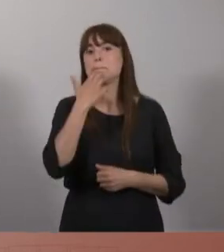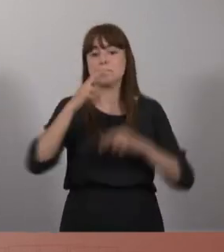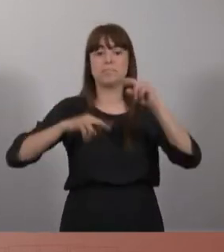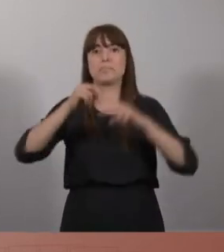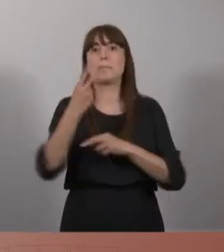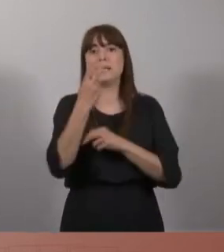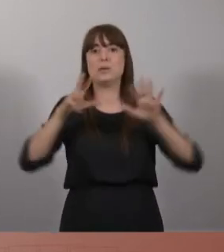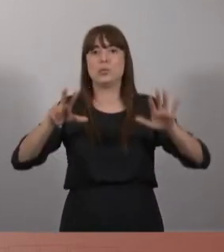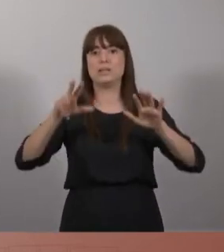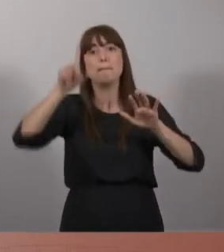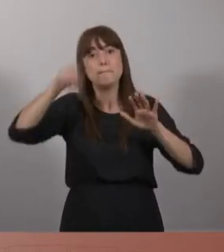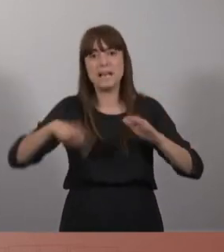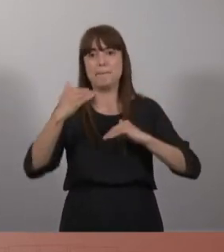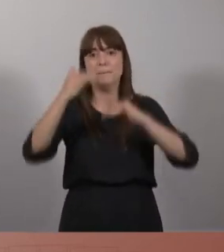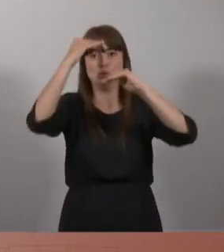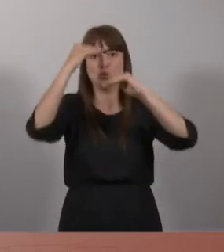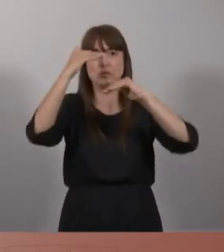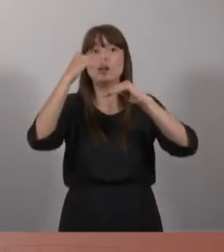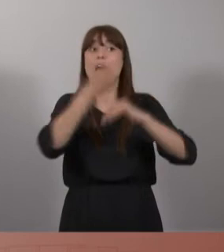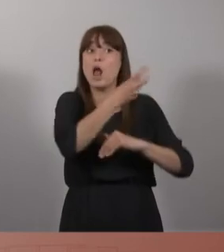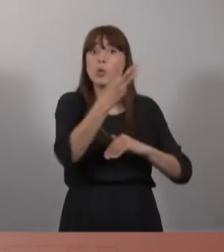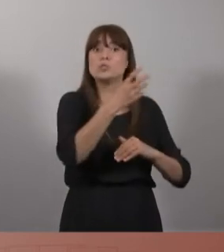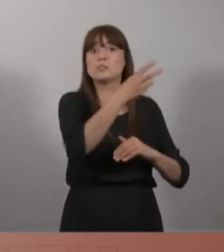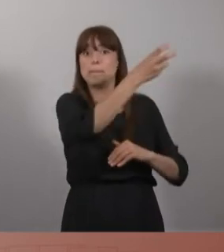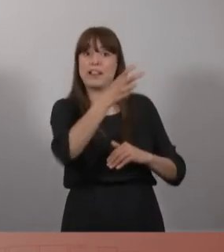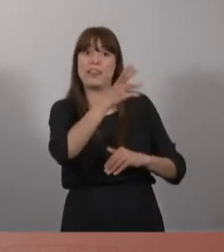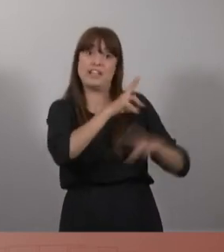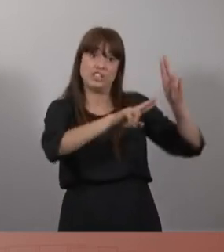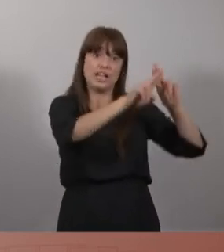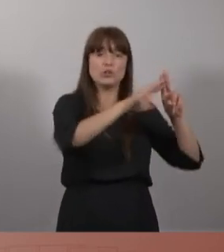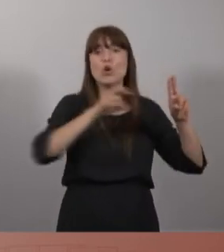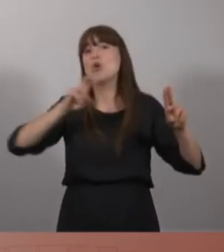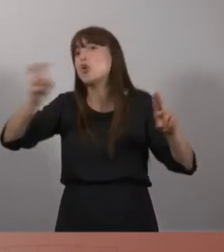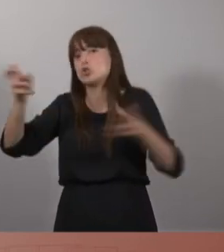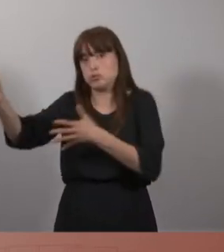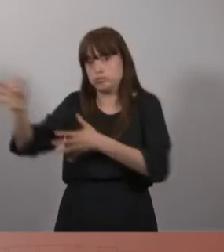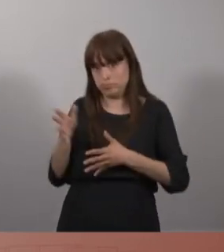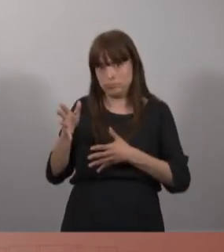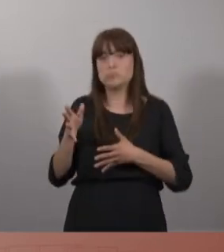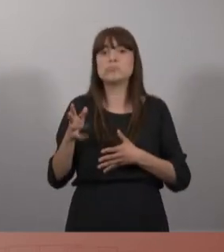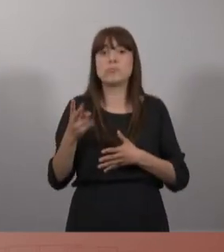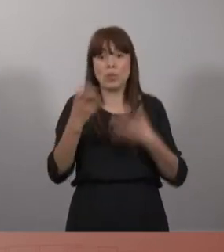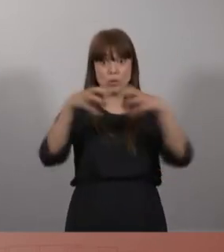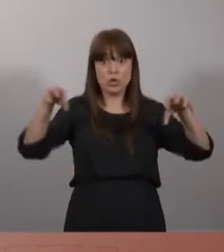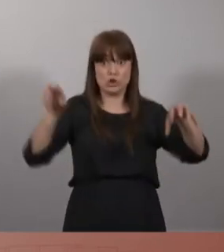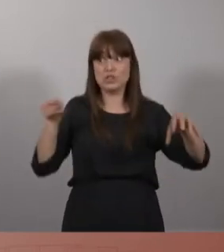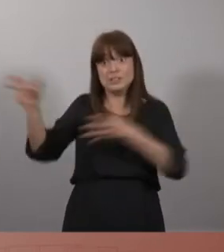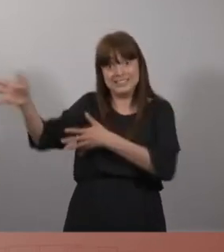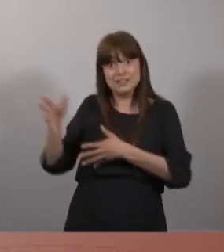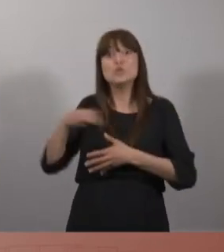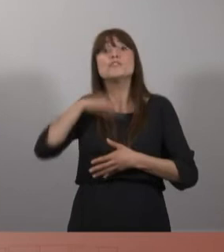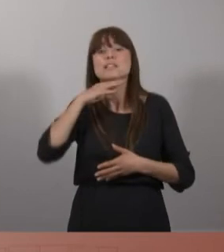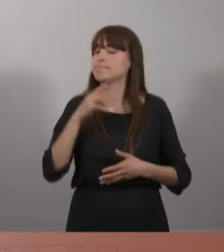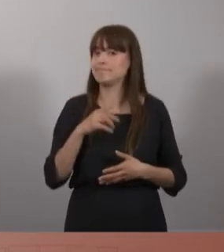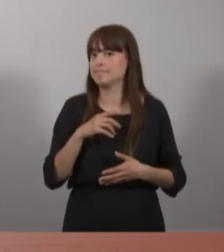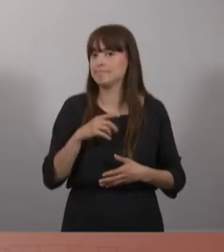altres que venen de pisos cedits i aquests números són manifestament insuficients. I per què necessitem un